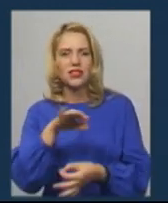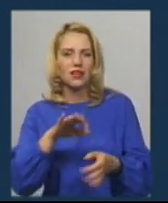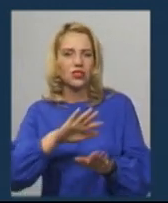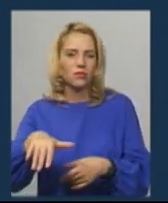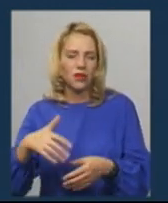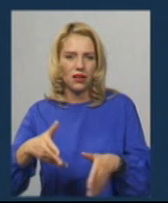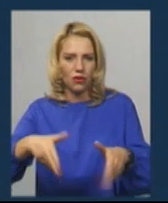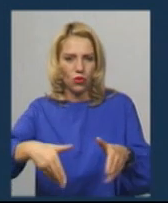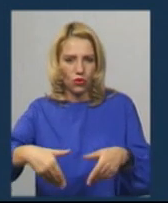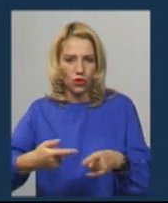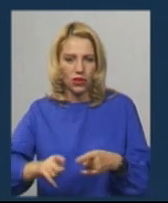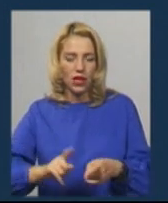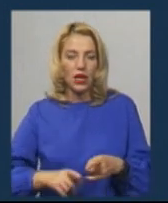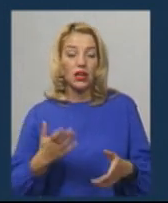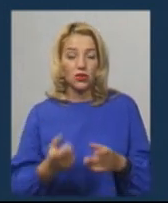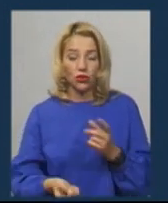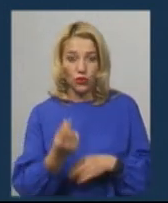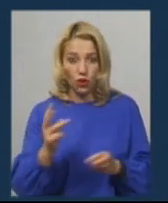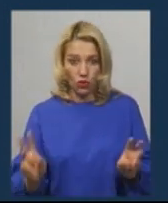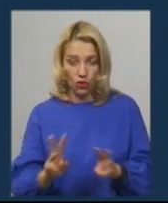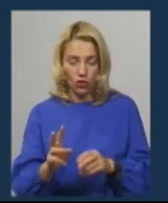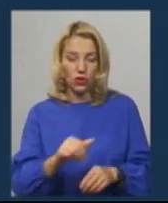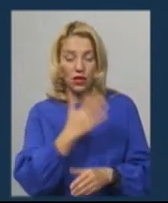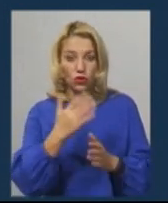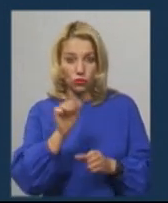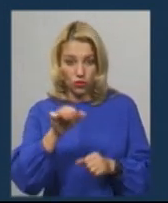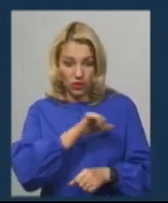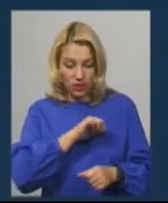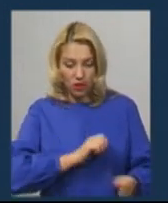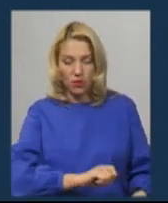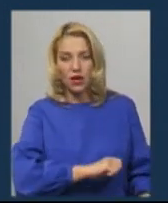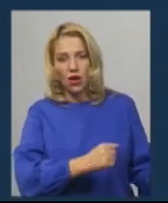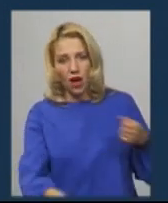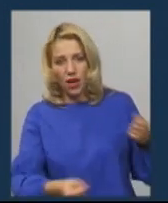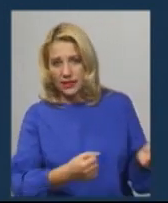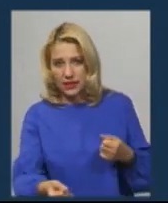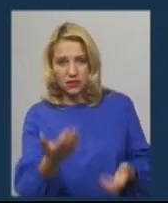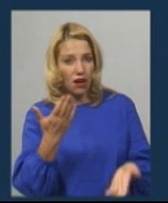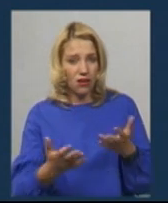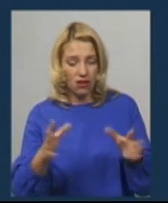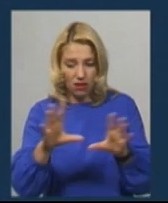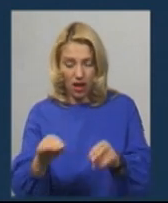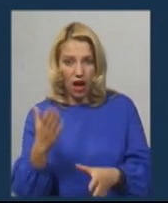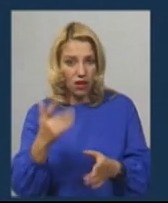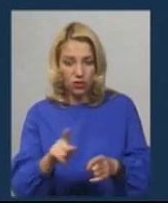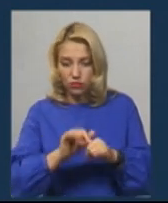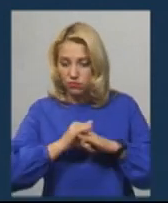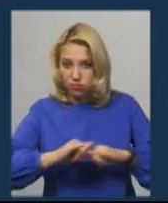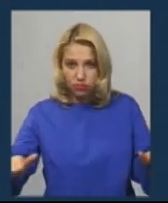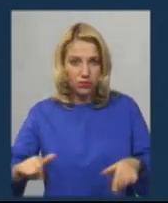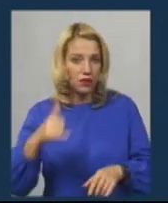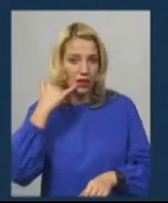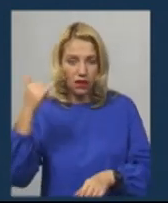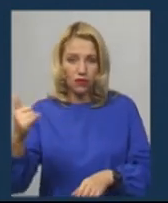виявлення загоряння, якщо його можливо загасити самим, гасіть самі, а якщо воно набирає маху, тоді телефонуйте